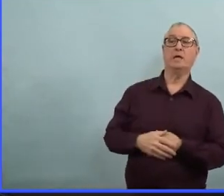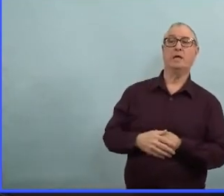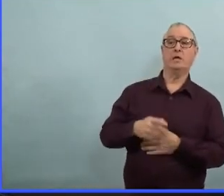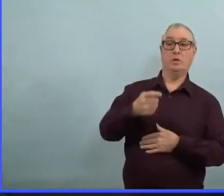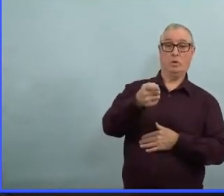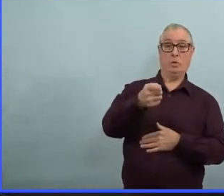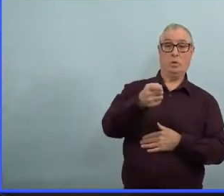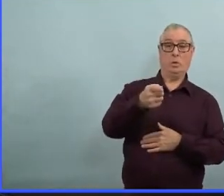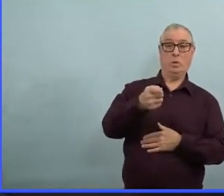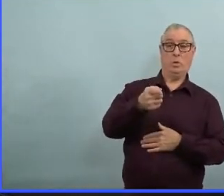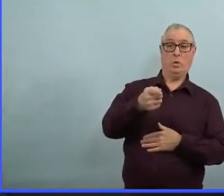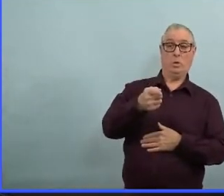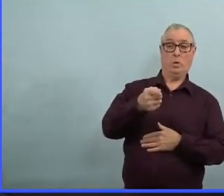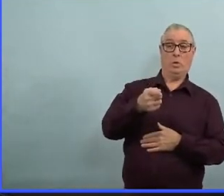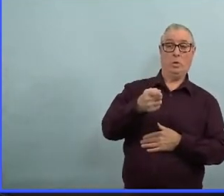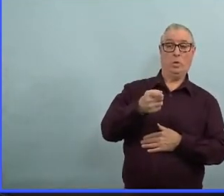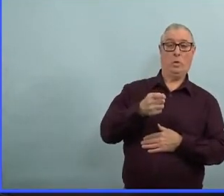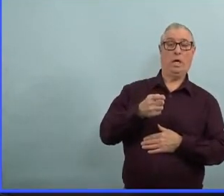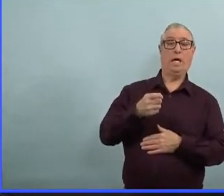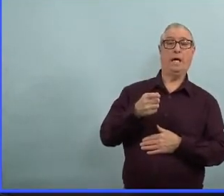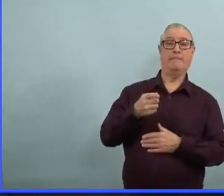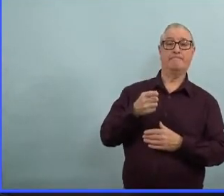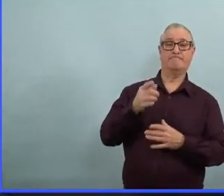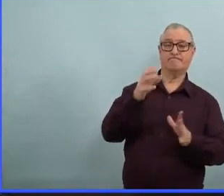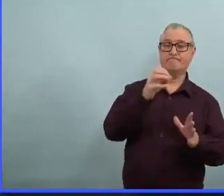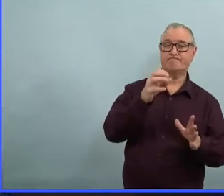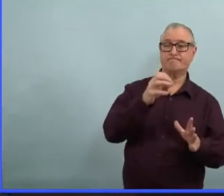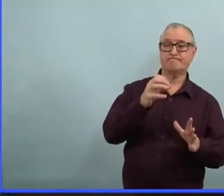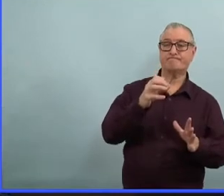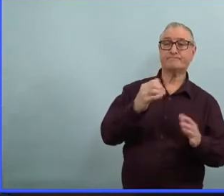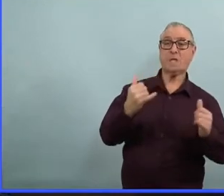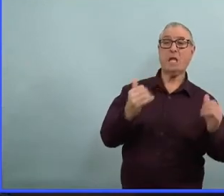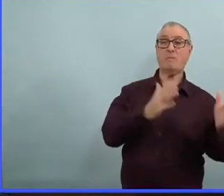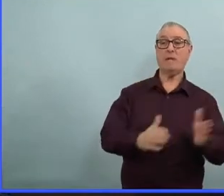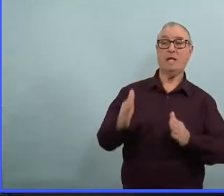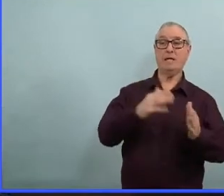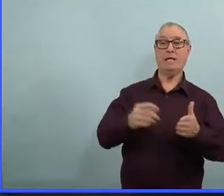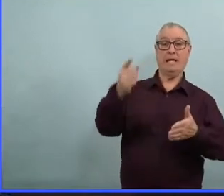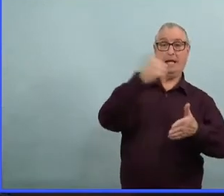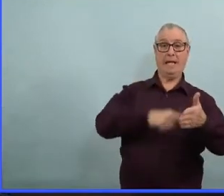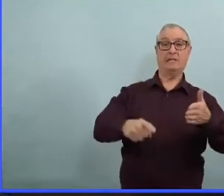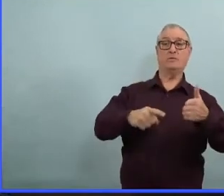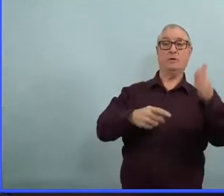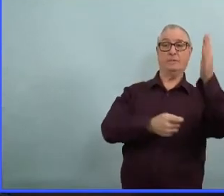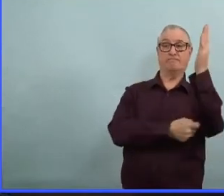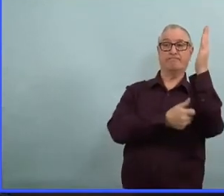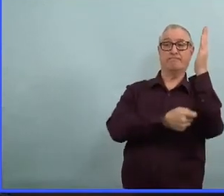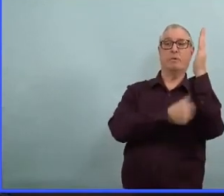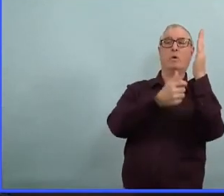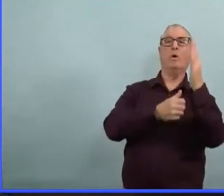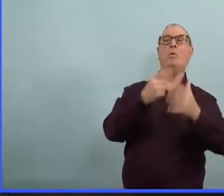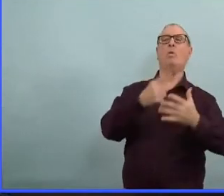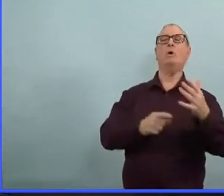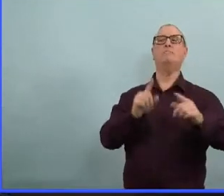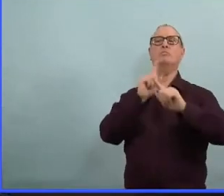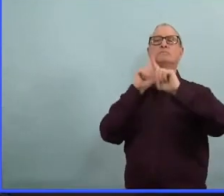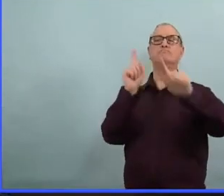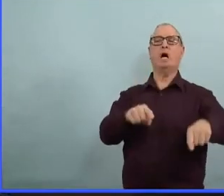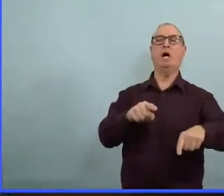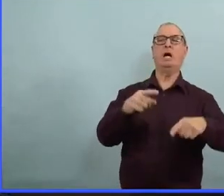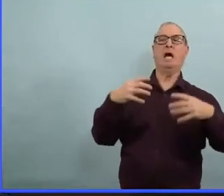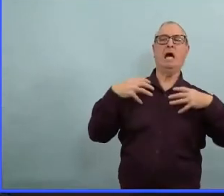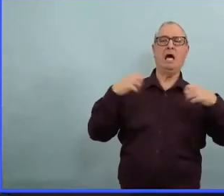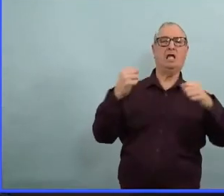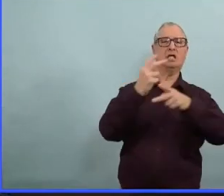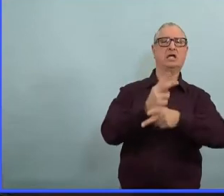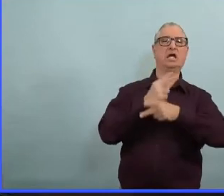quelle a été la réponse de Perry Gray et de Dr Rosen dans les chefs tous les